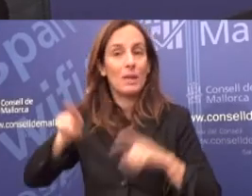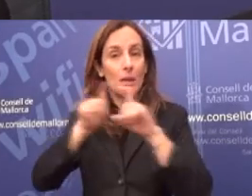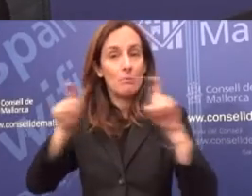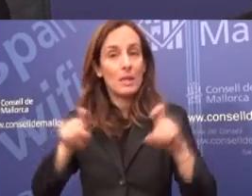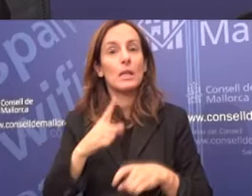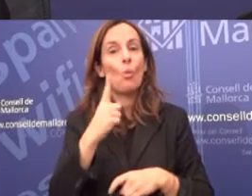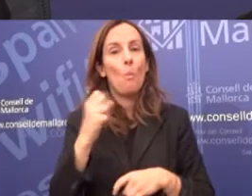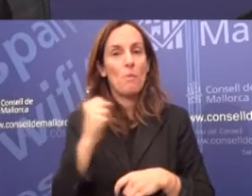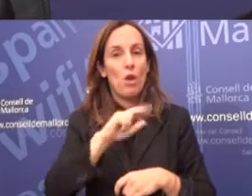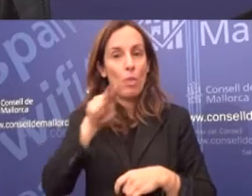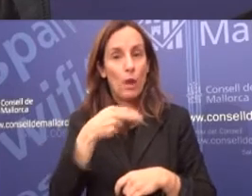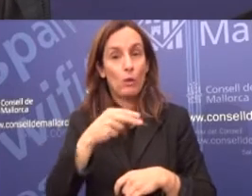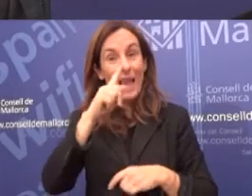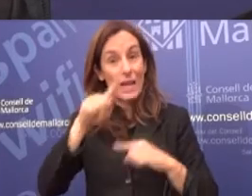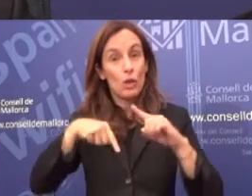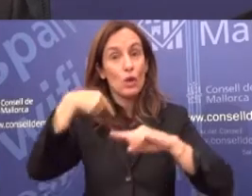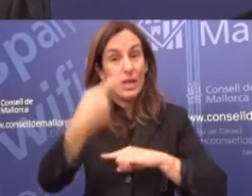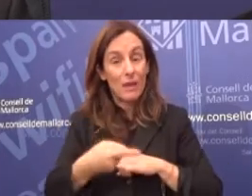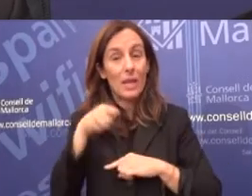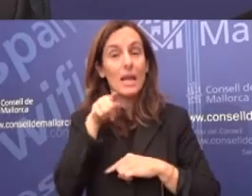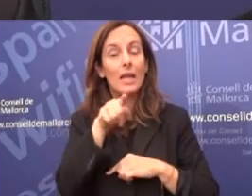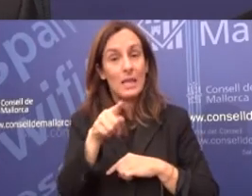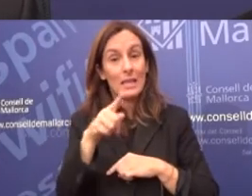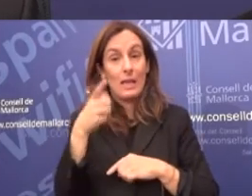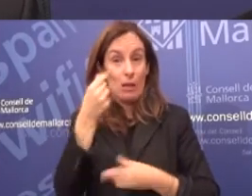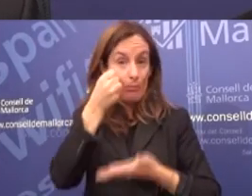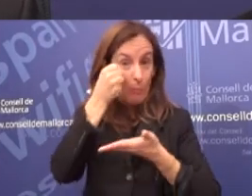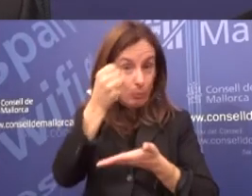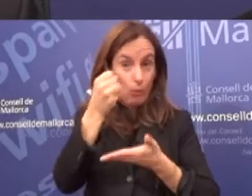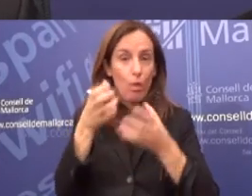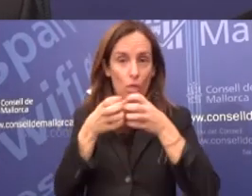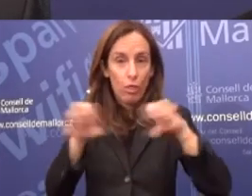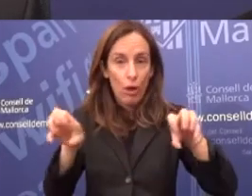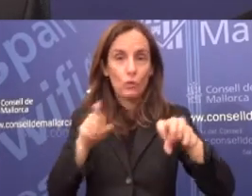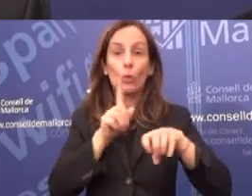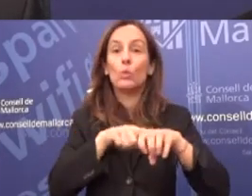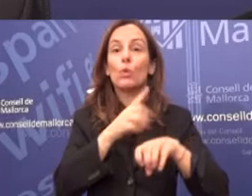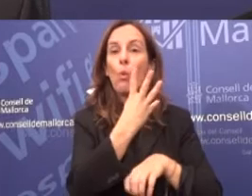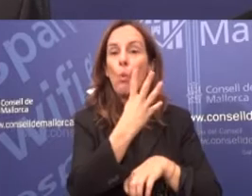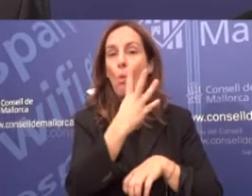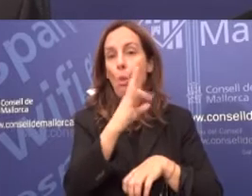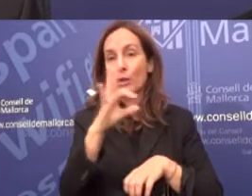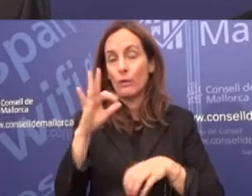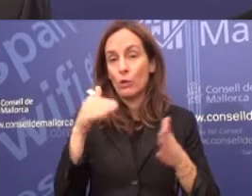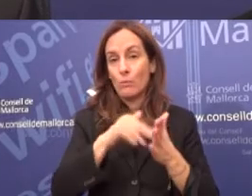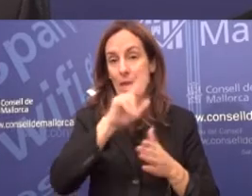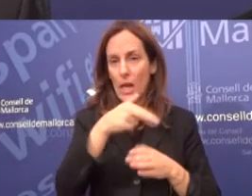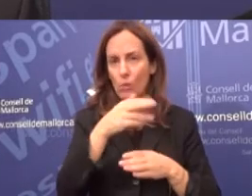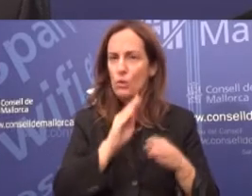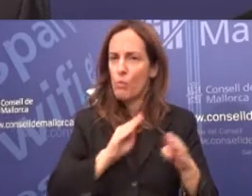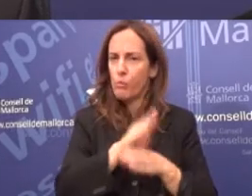particulars i empreses d'un milió d'euros. L'any que ve desglosarem aquesta partida en dos apartats. Per una banda, 400.000 euros,